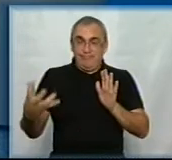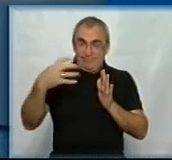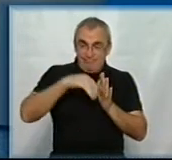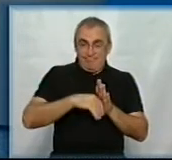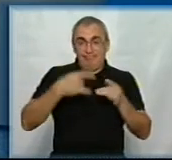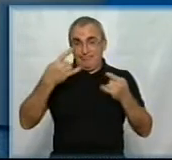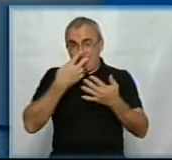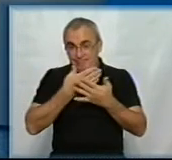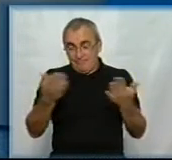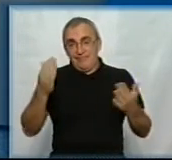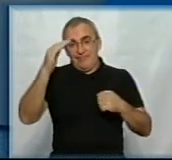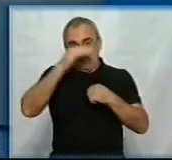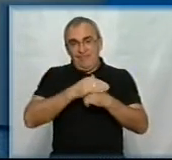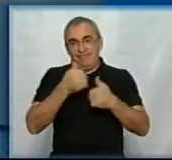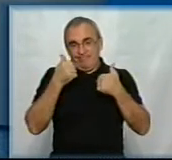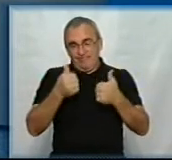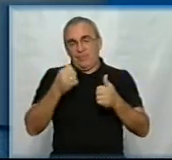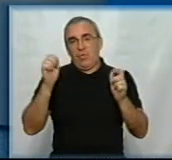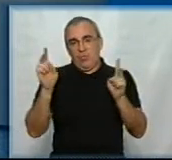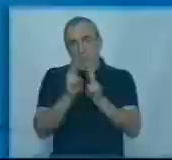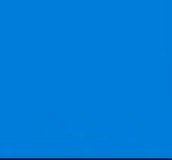Суспільному. Затрішного вечора. До зустрічі.